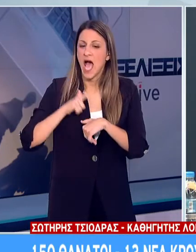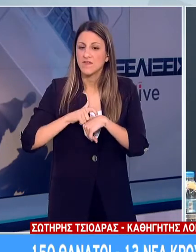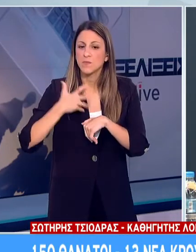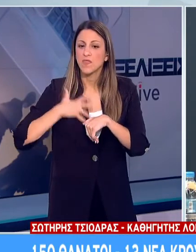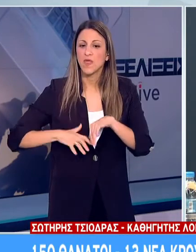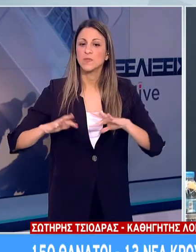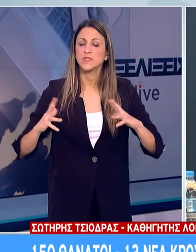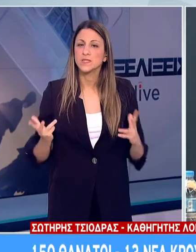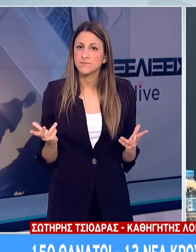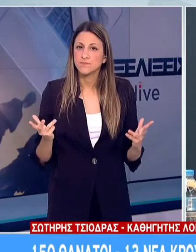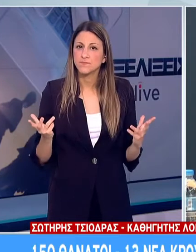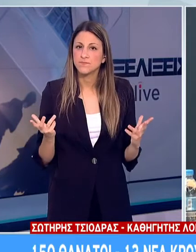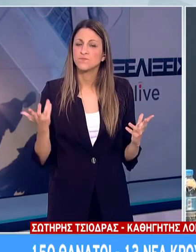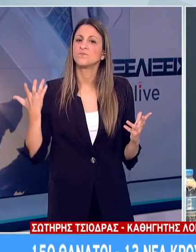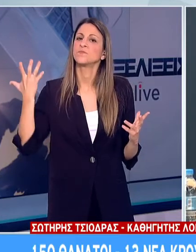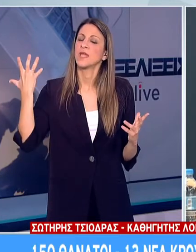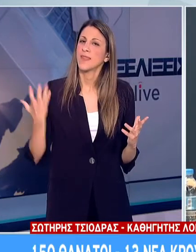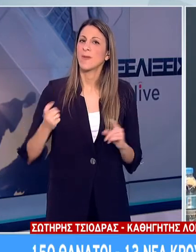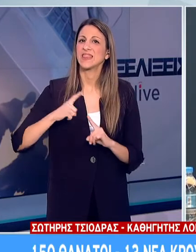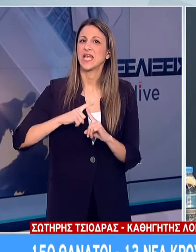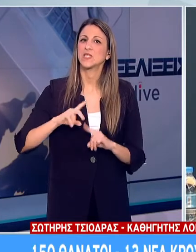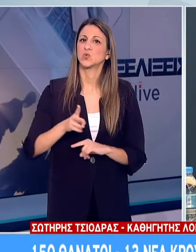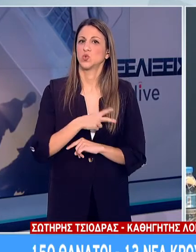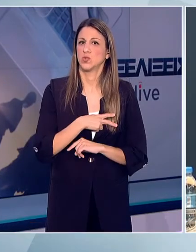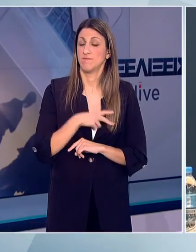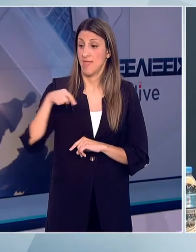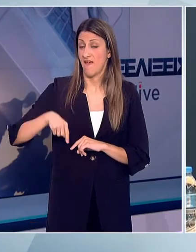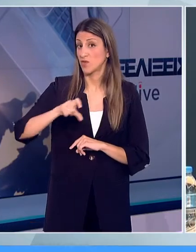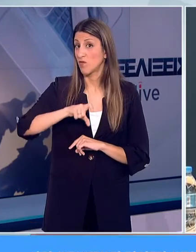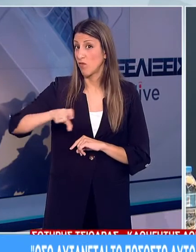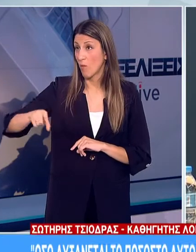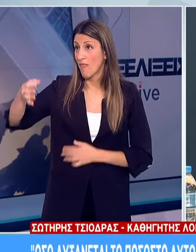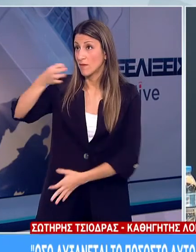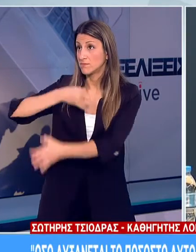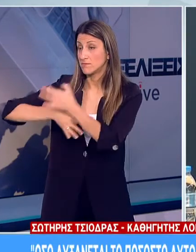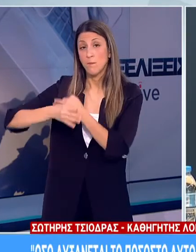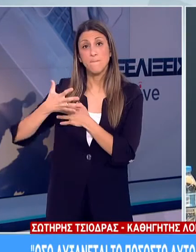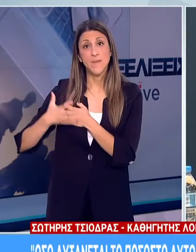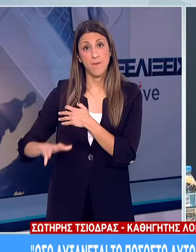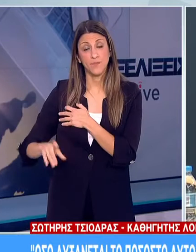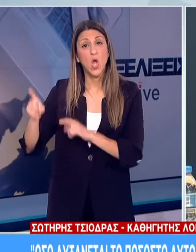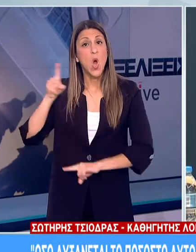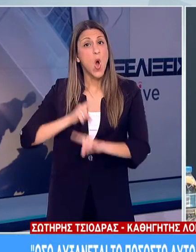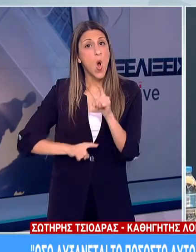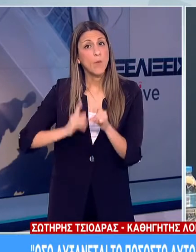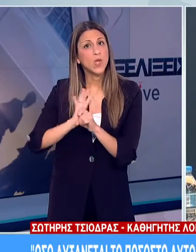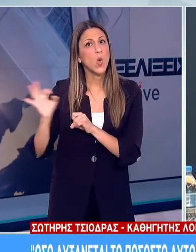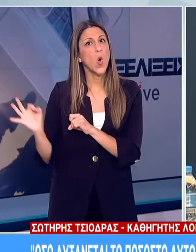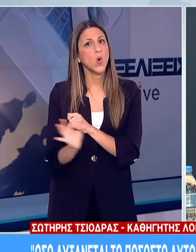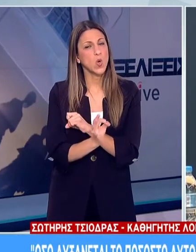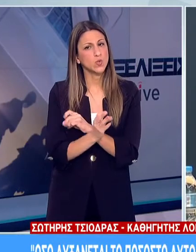τέτοιων πολύ καλών τεχνικών ανακοινώθηκε αυτή τη βδομάδα. Σχεδόν σε όλους όσους πέρασαν την ασθένεια,